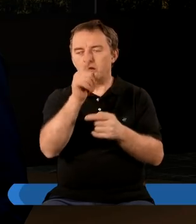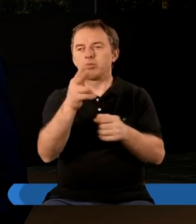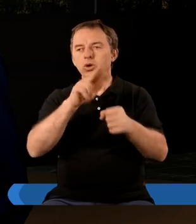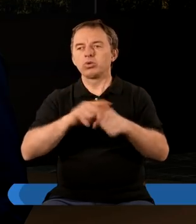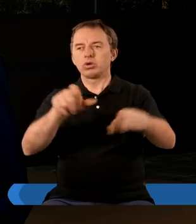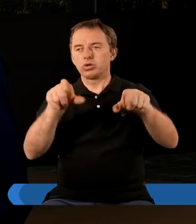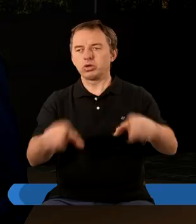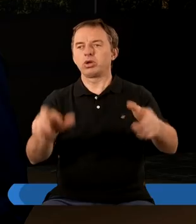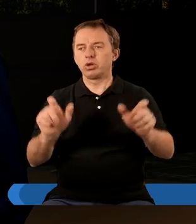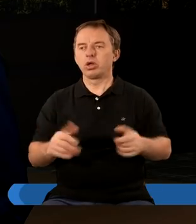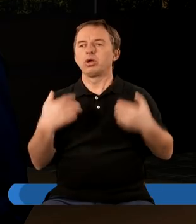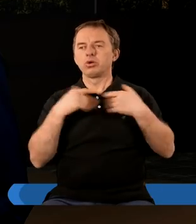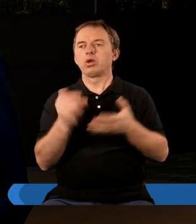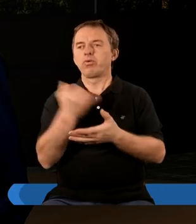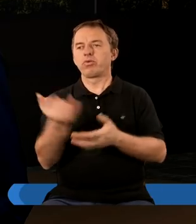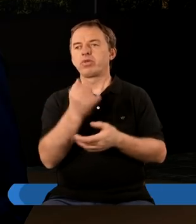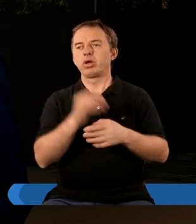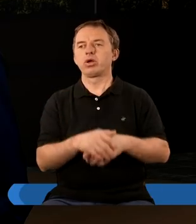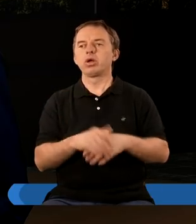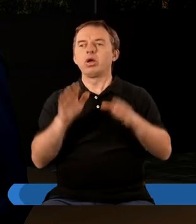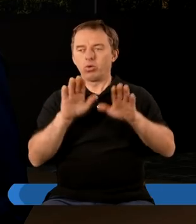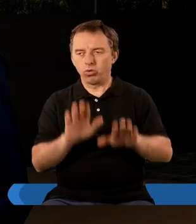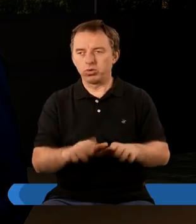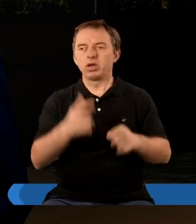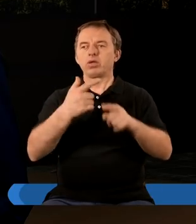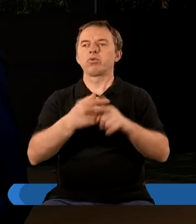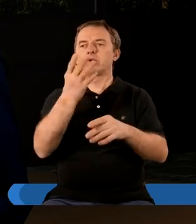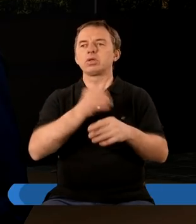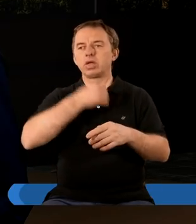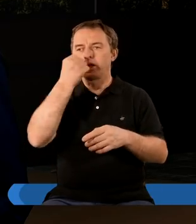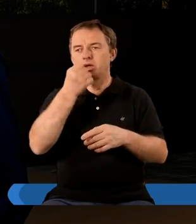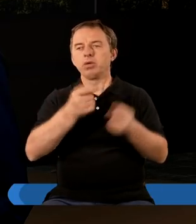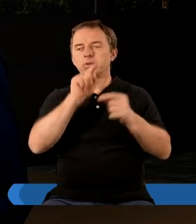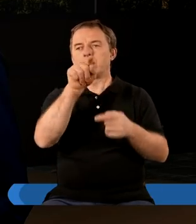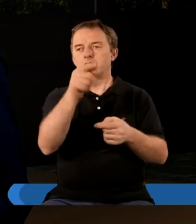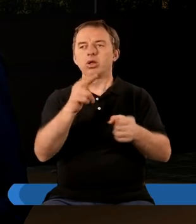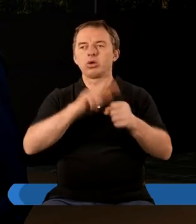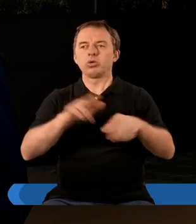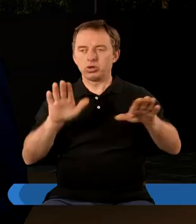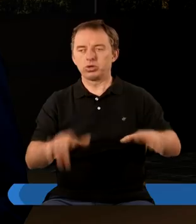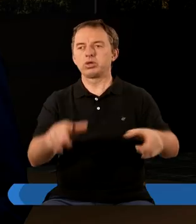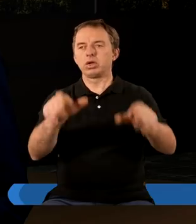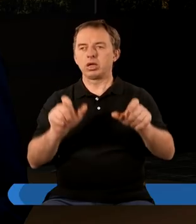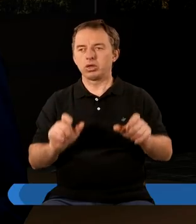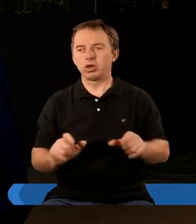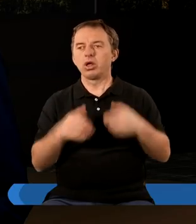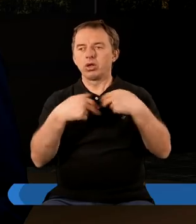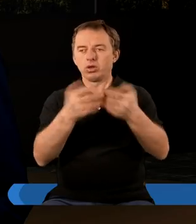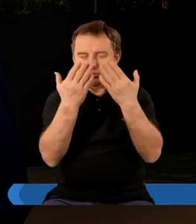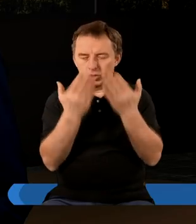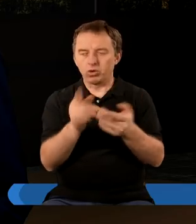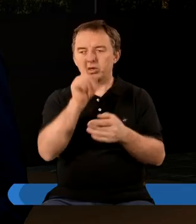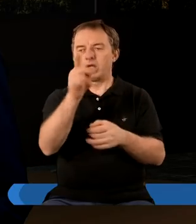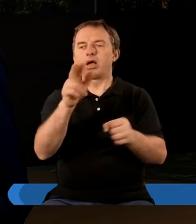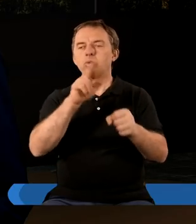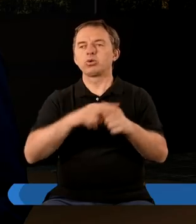temu, który siedzi na tronie, który żyje na wieki wieków, upada dwudziestu czterech starców przed tym, który siedzi na tronie i oddaje